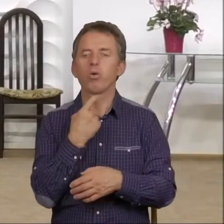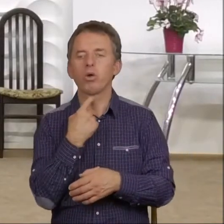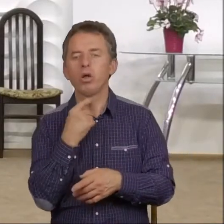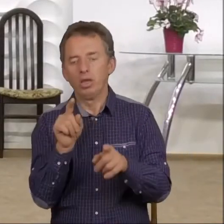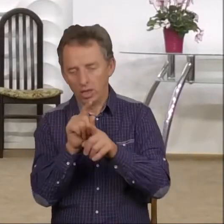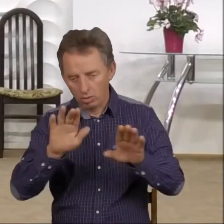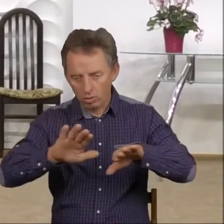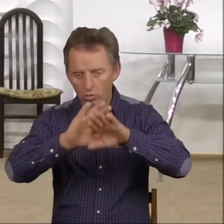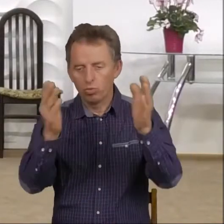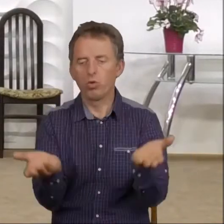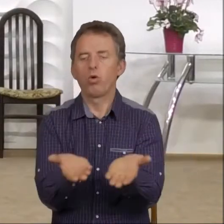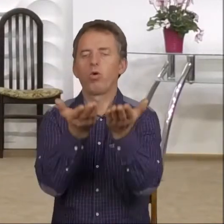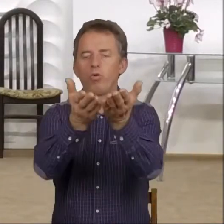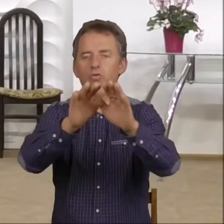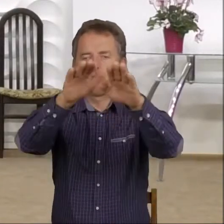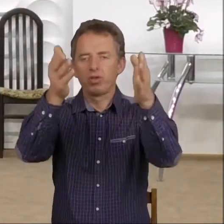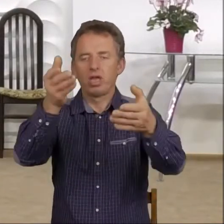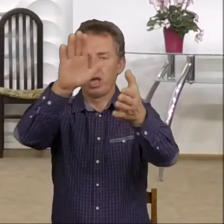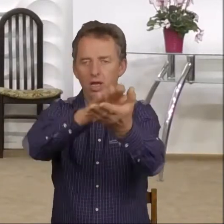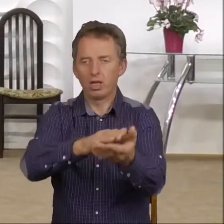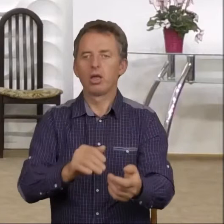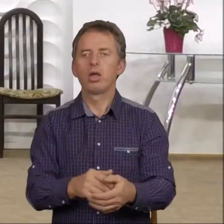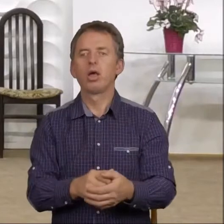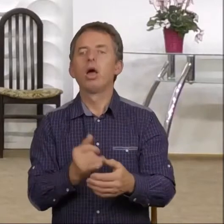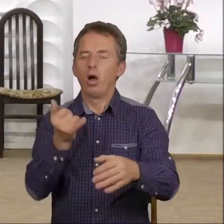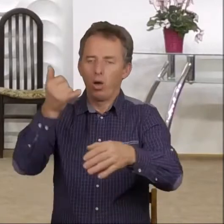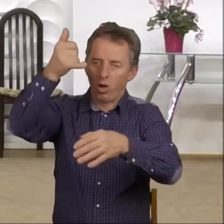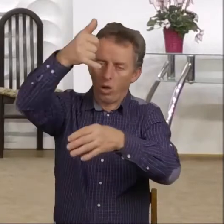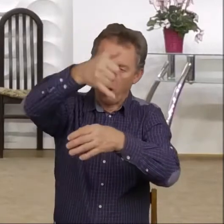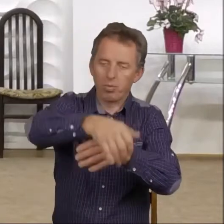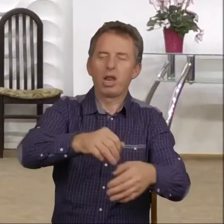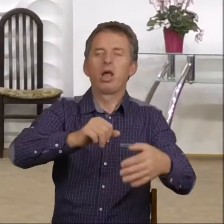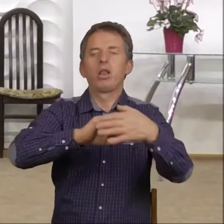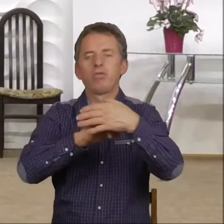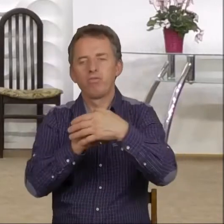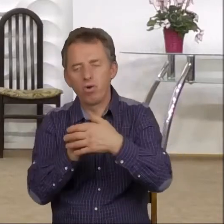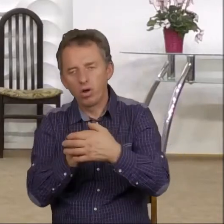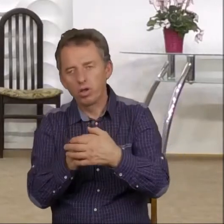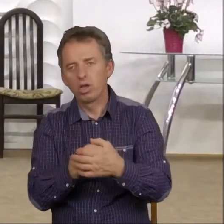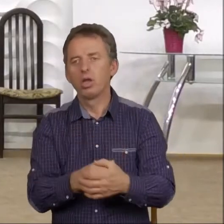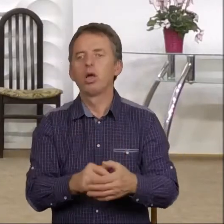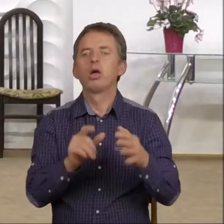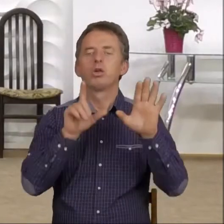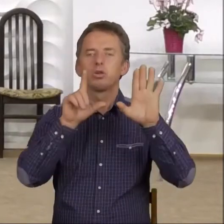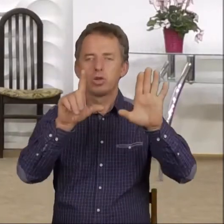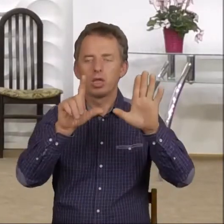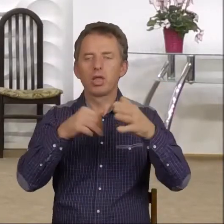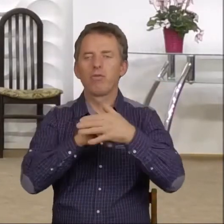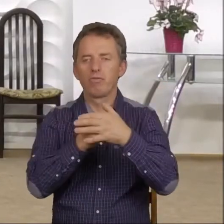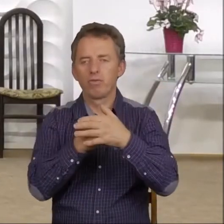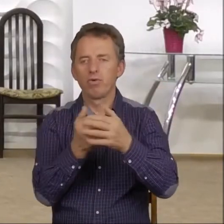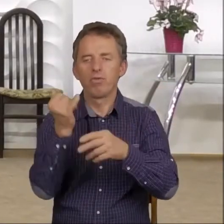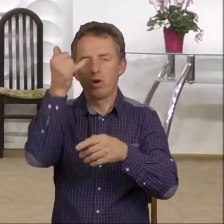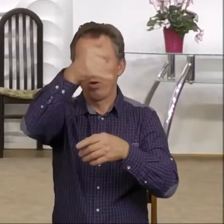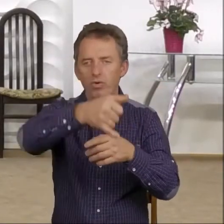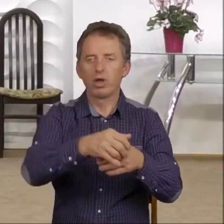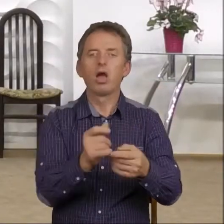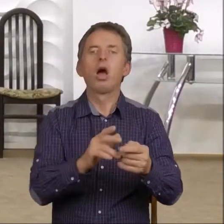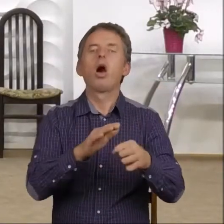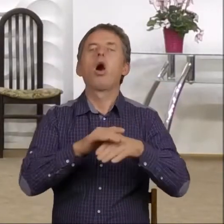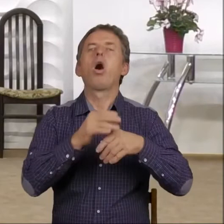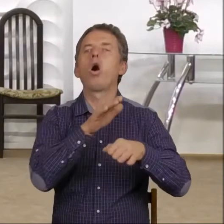złożył ofiarę, kazał nawet oblać ją dwunastoma wiadrami wody i tę ofiarę, i ten